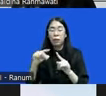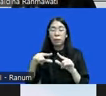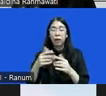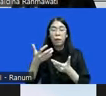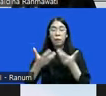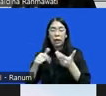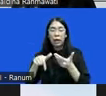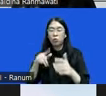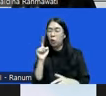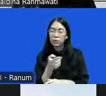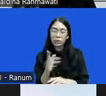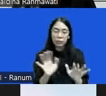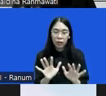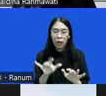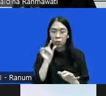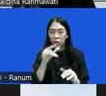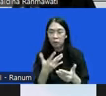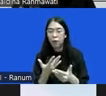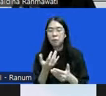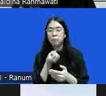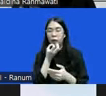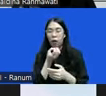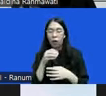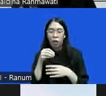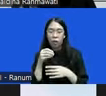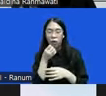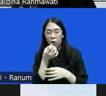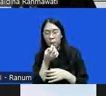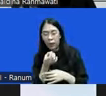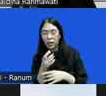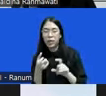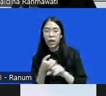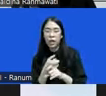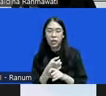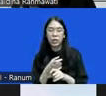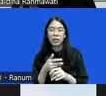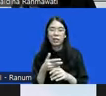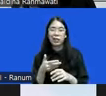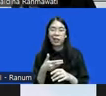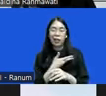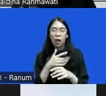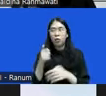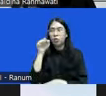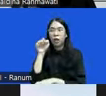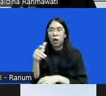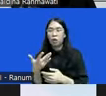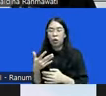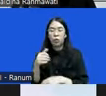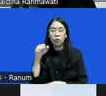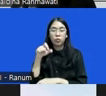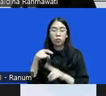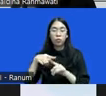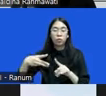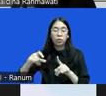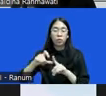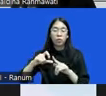apa namanya komplain dari para pihak komplain dari yang terlanggar misalnya tersangka dan terdakwa yang punya akses